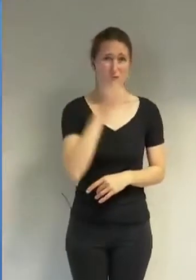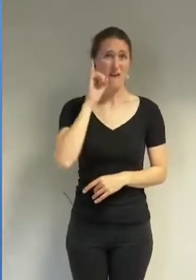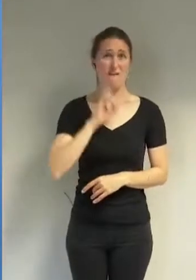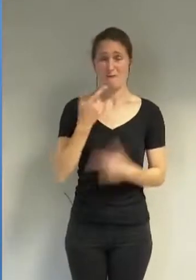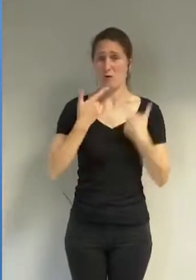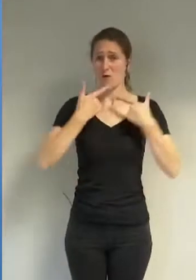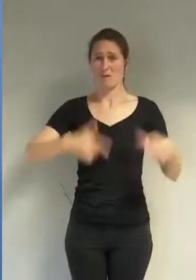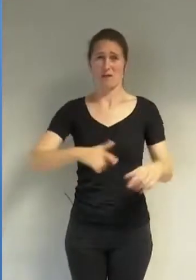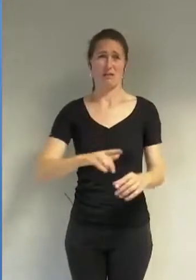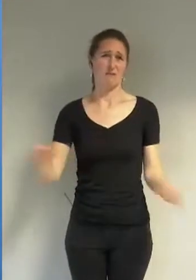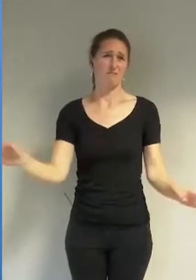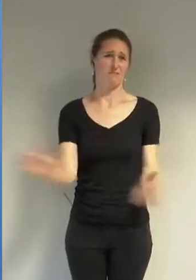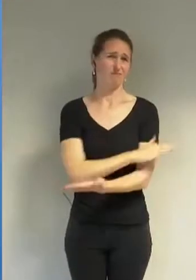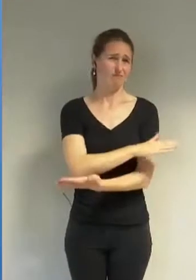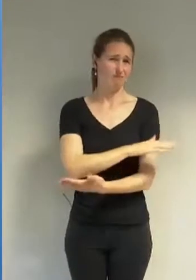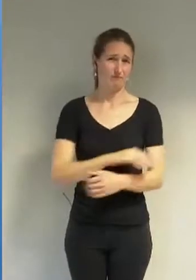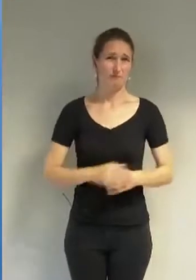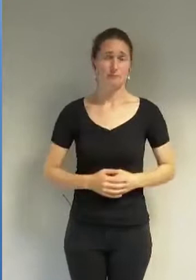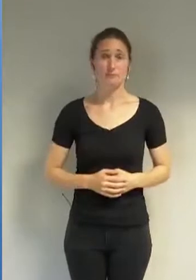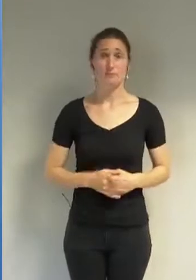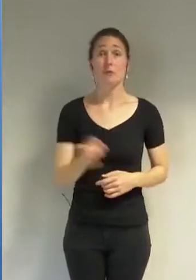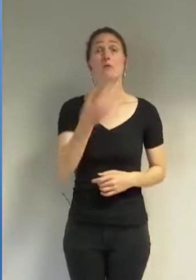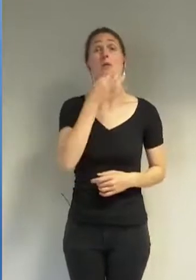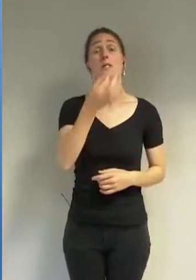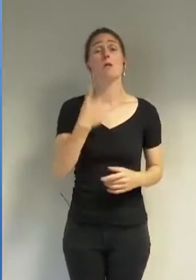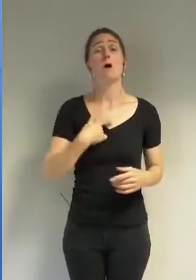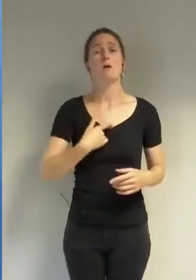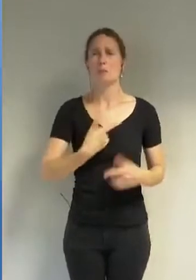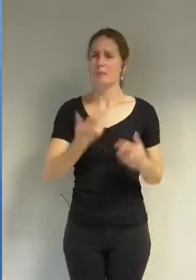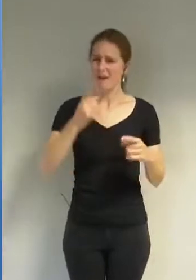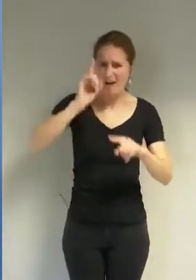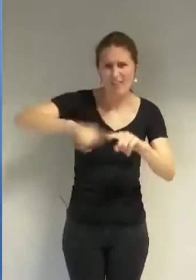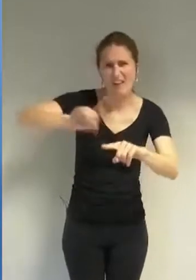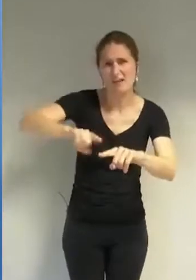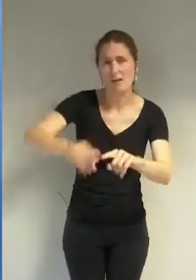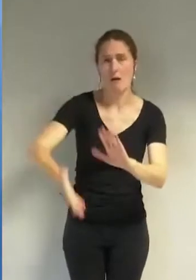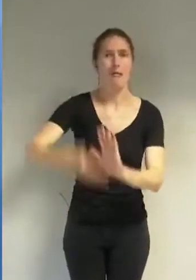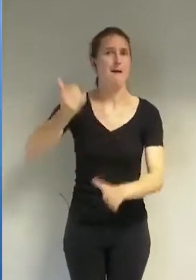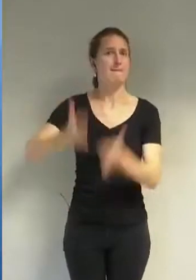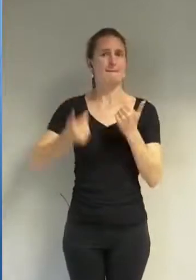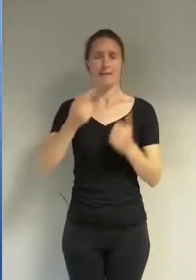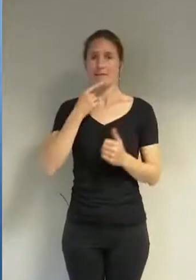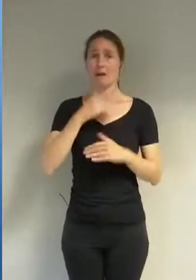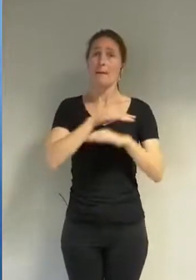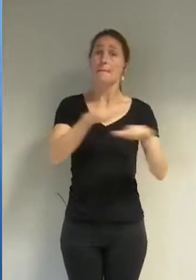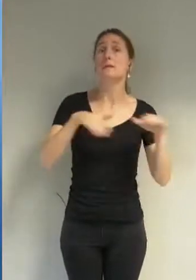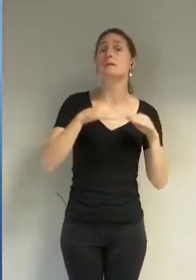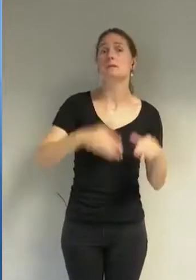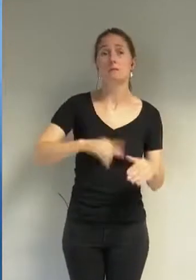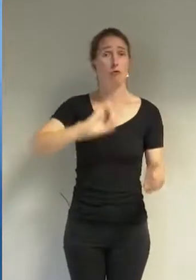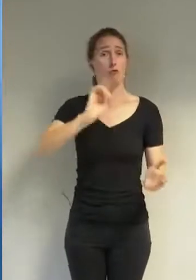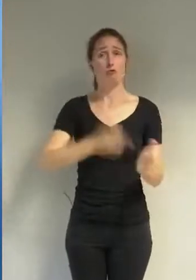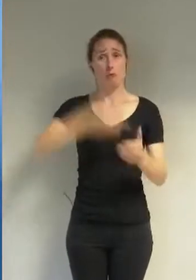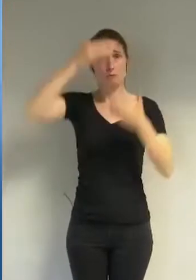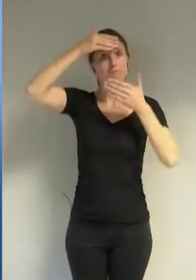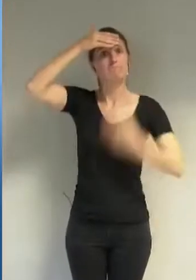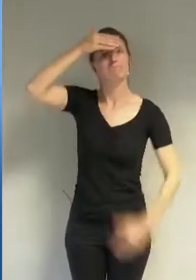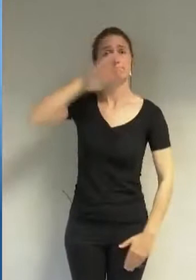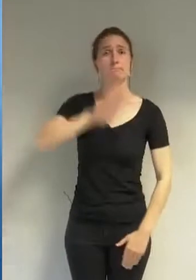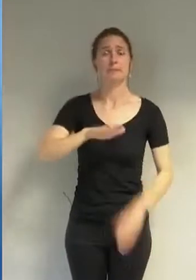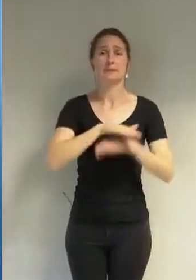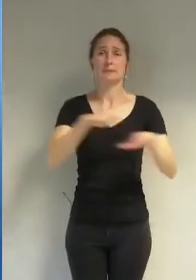Vous dites vouloir, je cite, lever les interdits » en autorisant votre burkini dans les piscines. C'est un